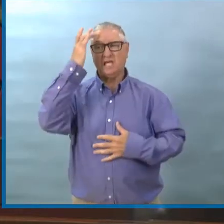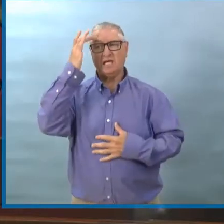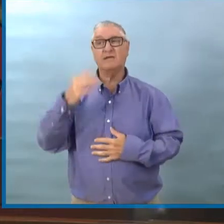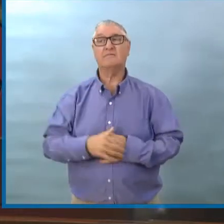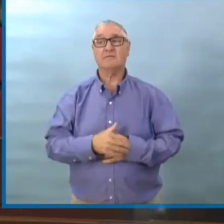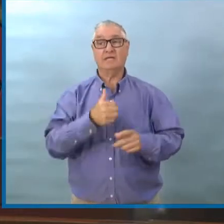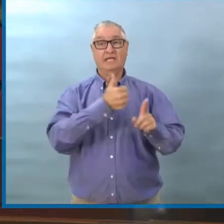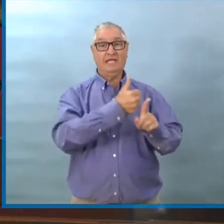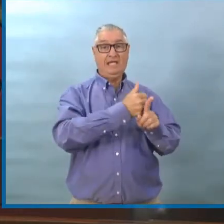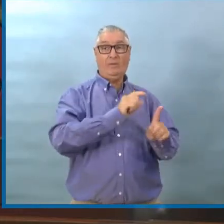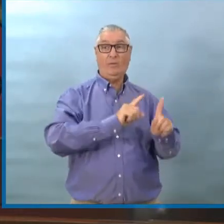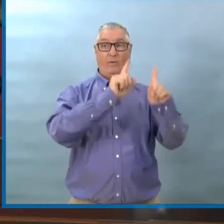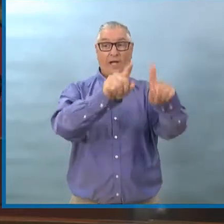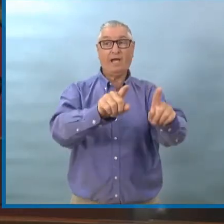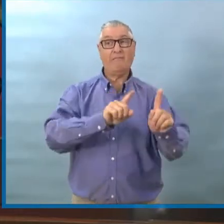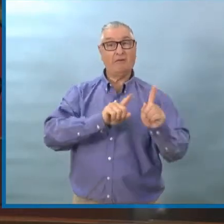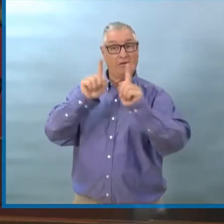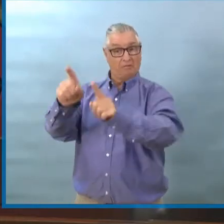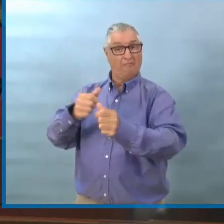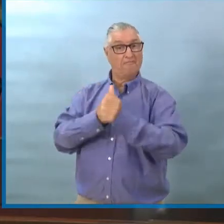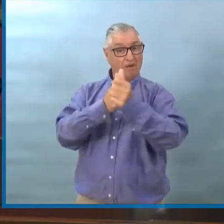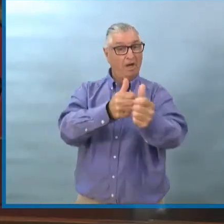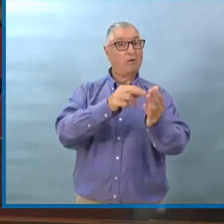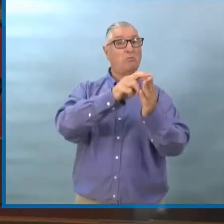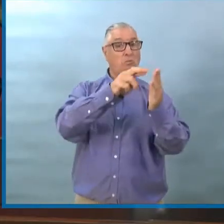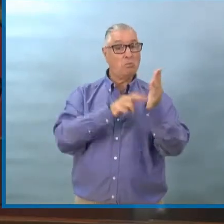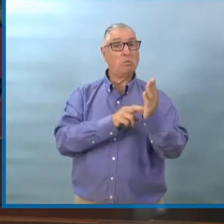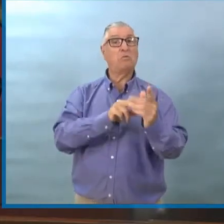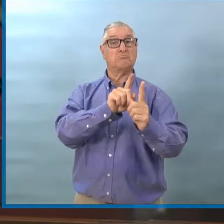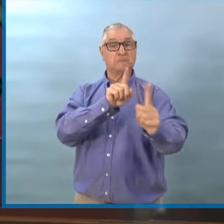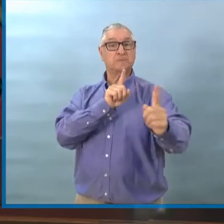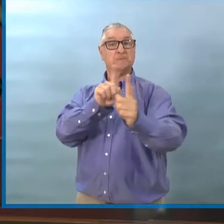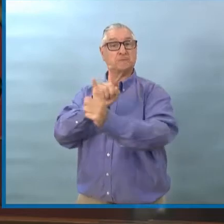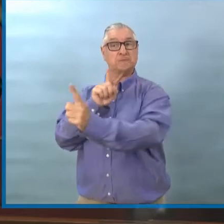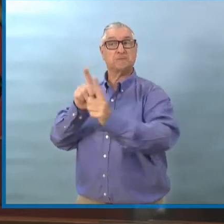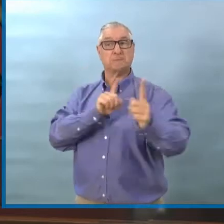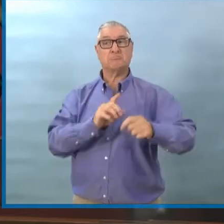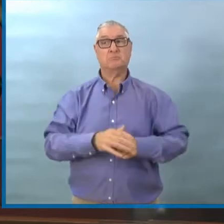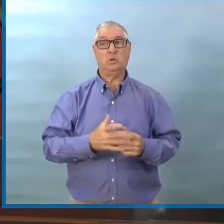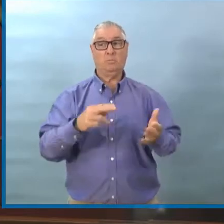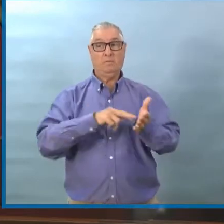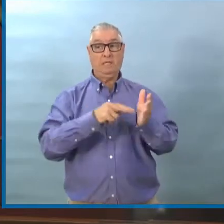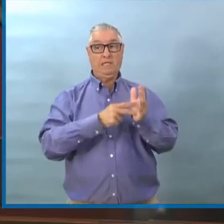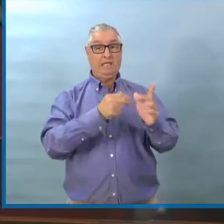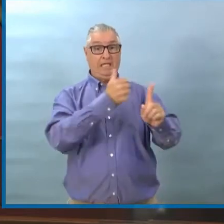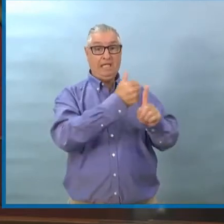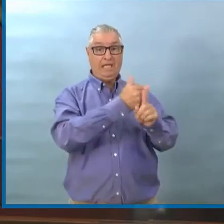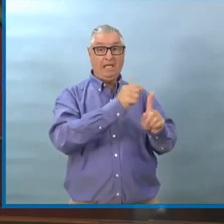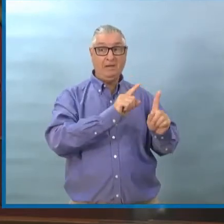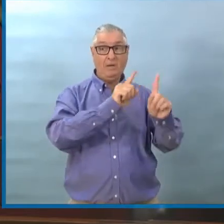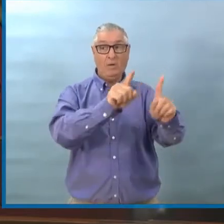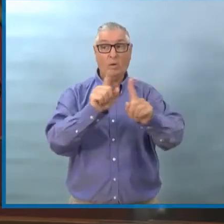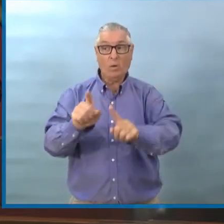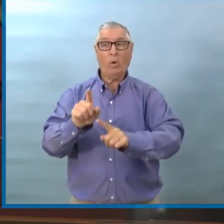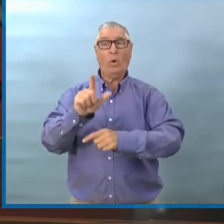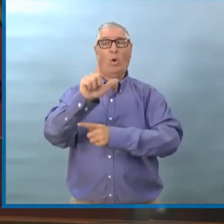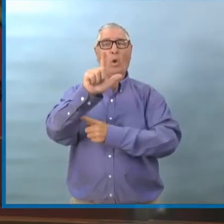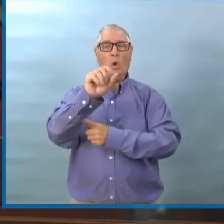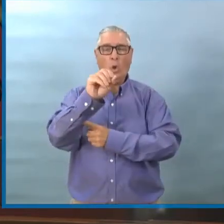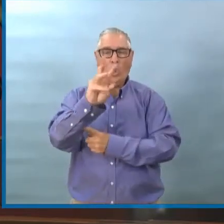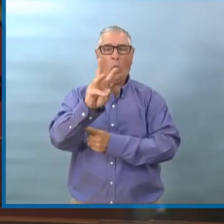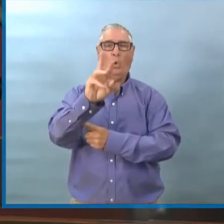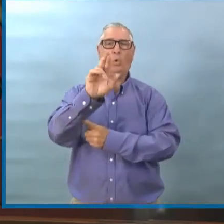en place pour s'assurer qu'il y avait une séparation physique entre les clients. Donc, c'est une situation à très bas risque, mais ça nous rappelle